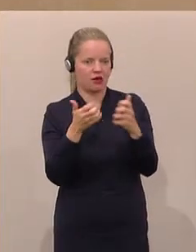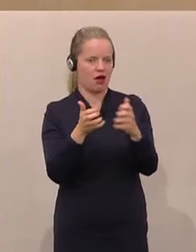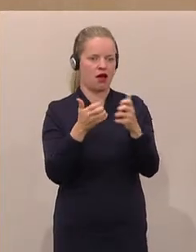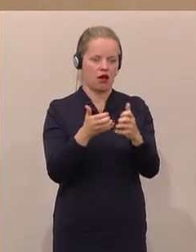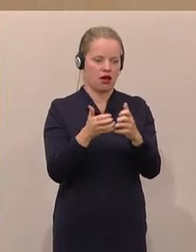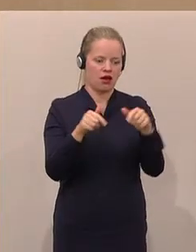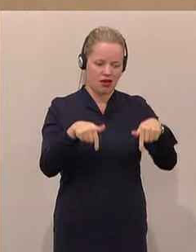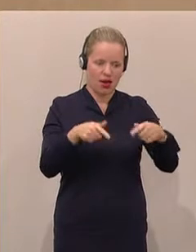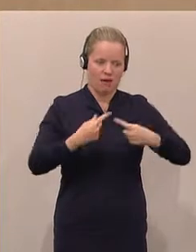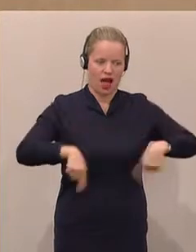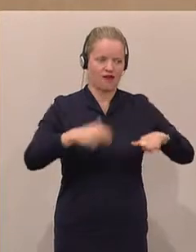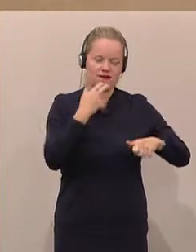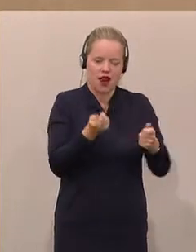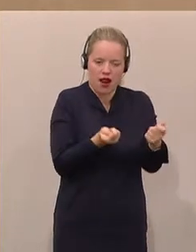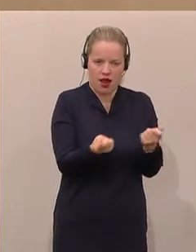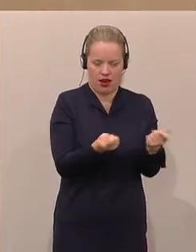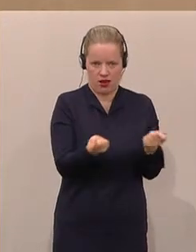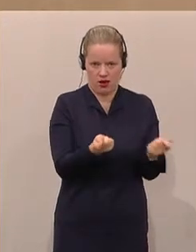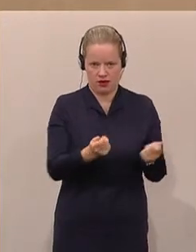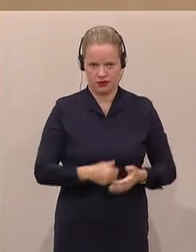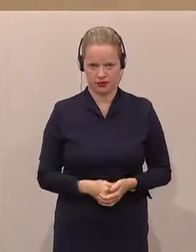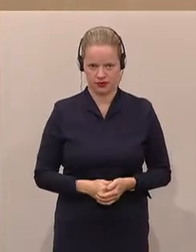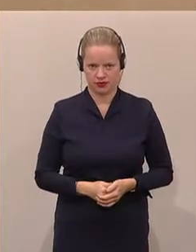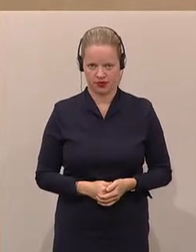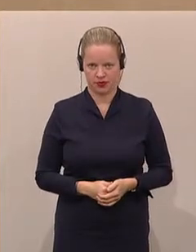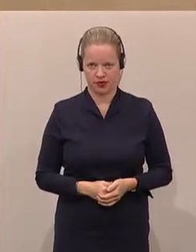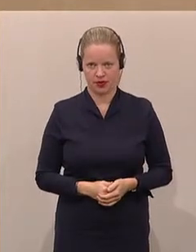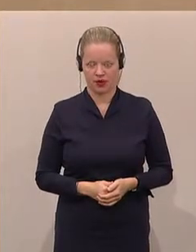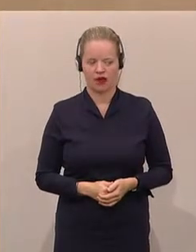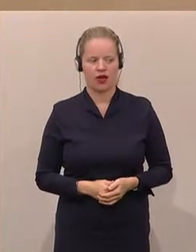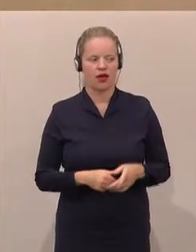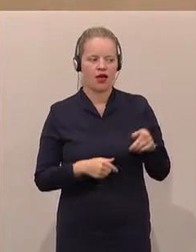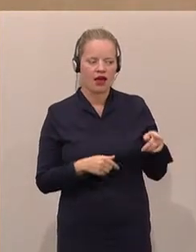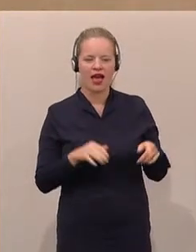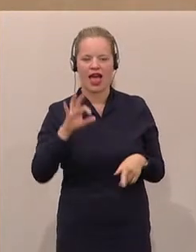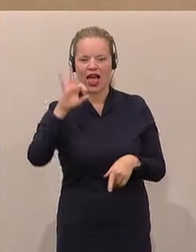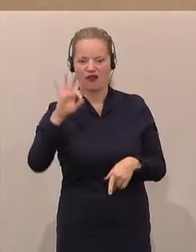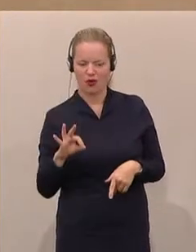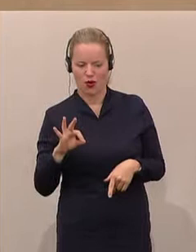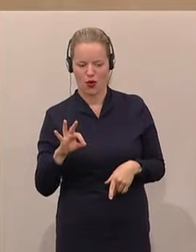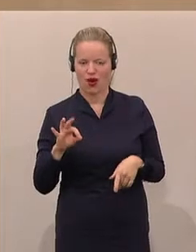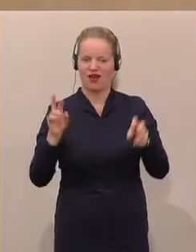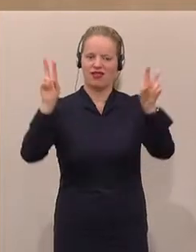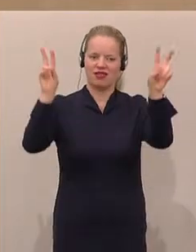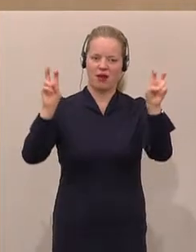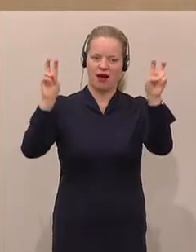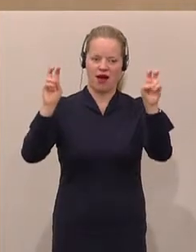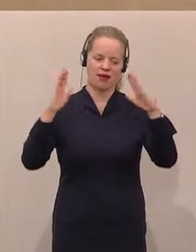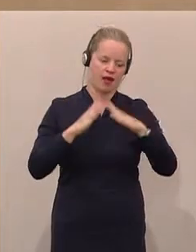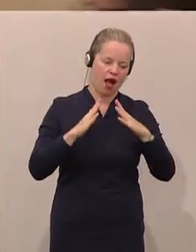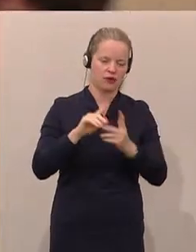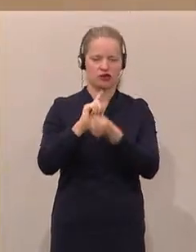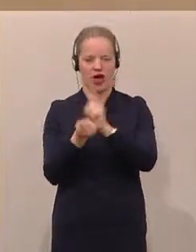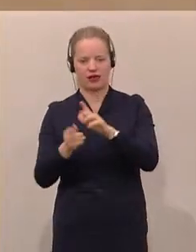wir gewusst, dass Sie als Mastermind hinter den bekannten FPÖ-Slogans wie Daheim statt Islam und